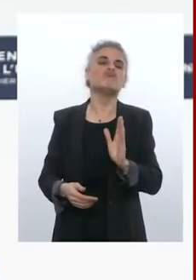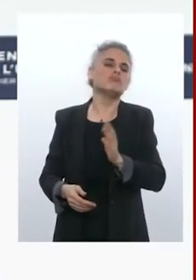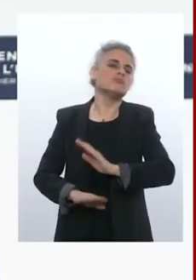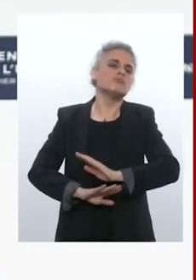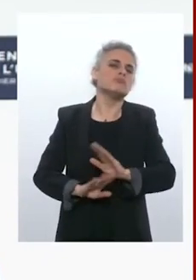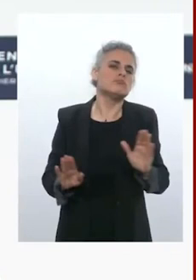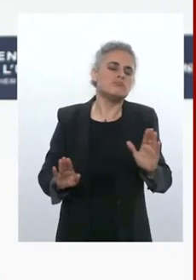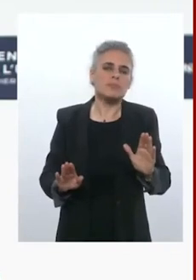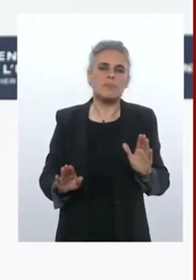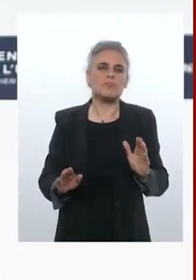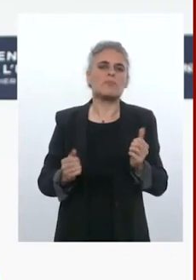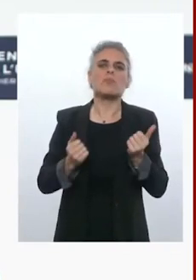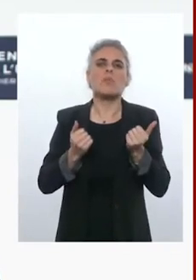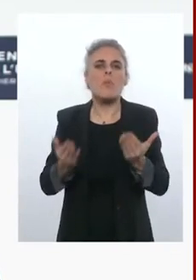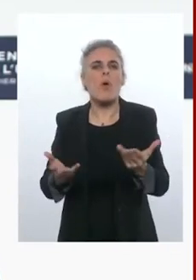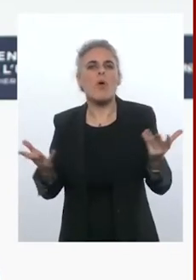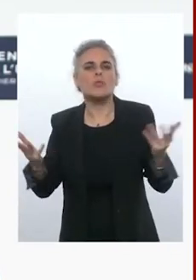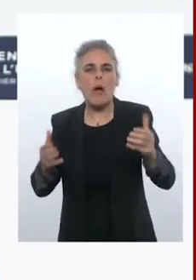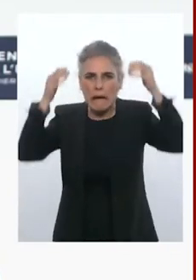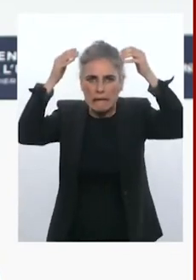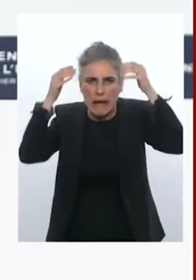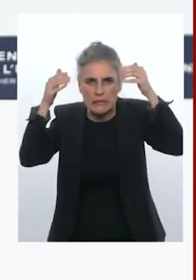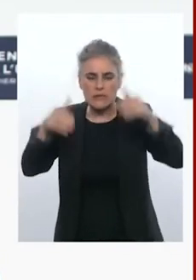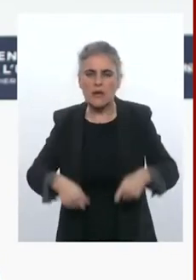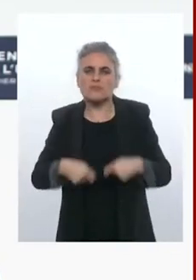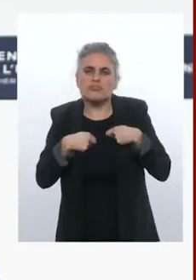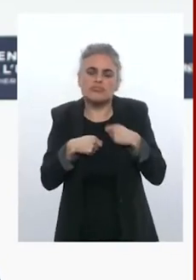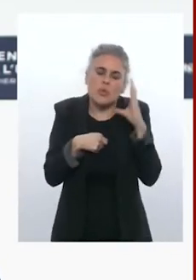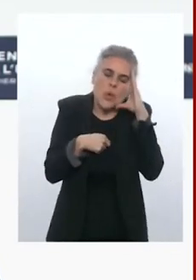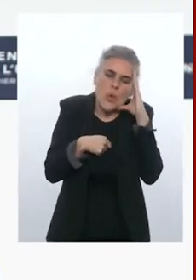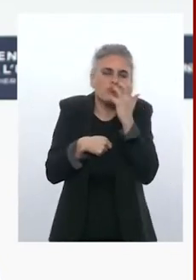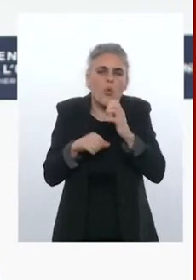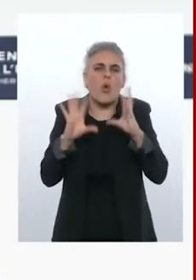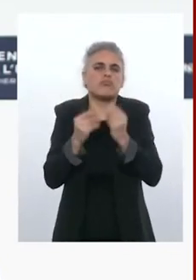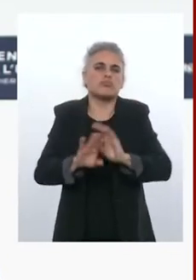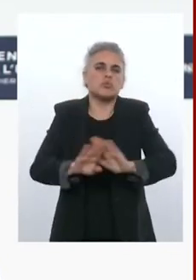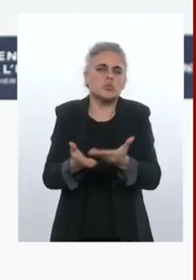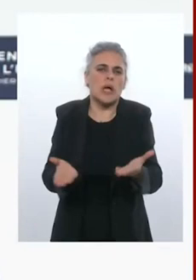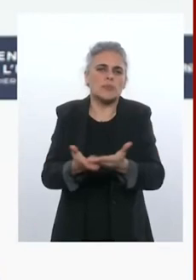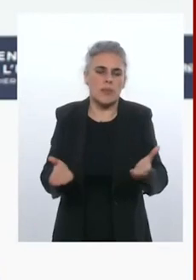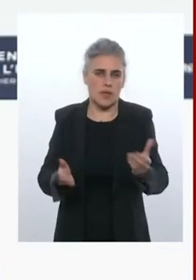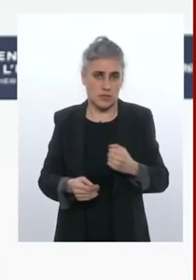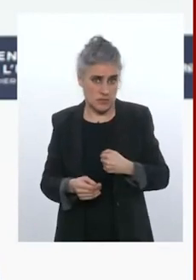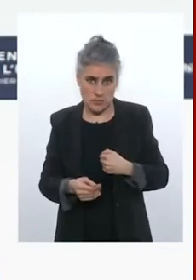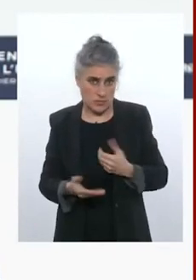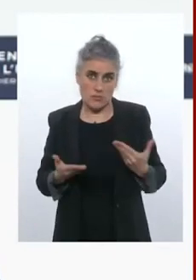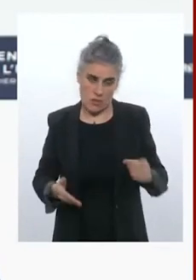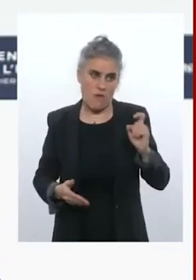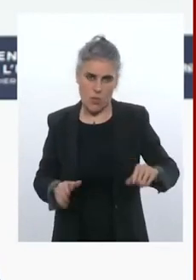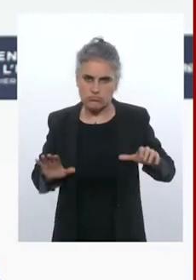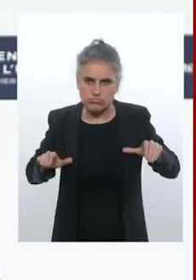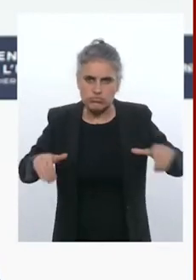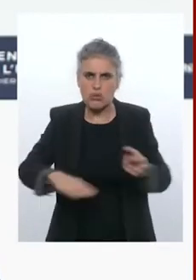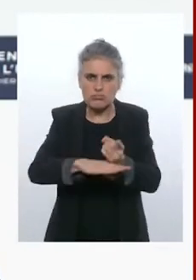couchage et des casques. Et aujourd'hui, ils disent qu'il faut faire plus vite et plus fort pour avoir des missiles et des tanks. Ayons l'humilité de constater